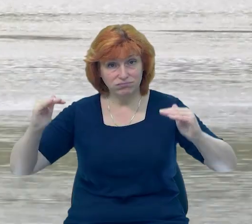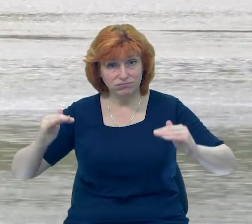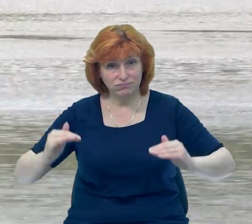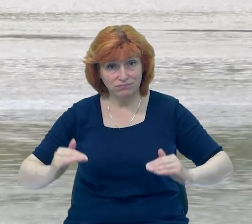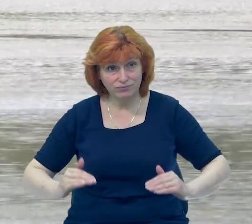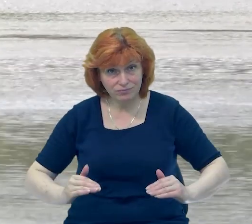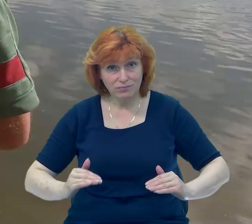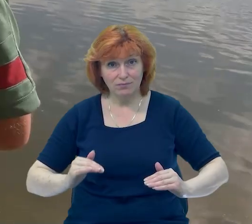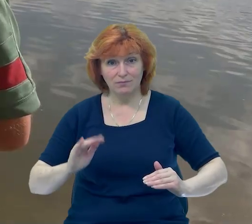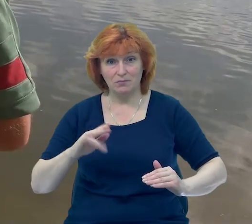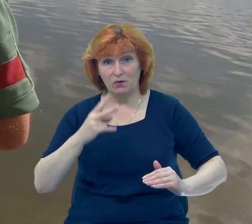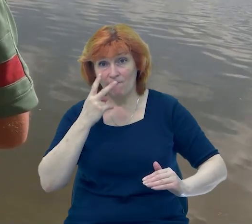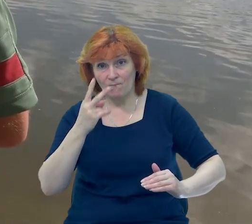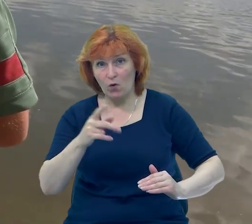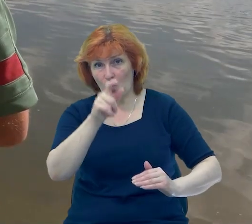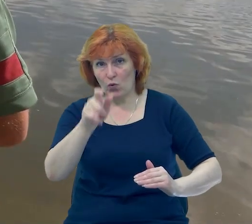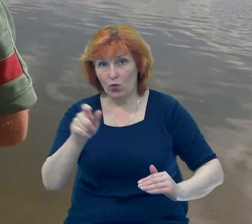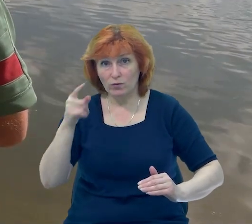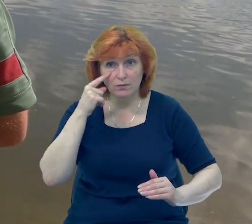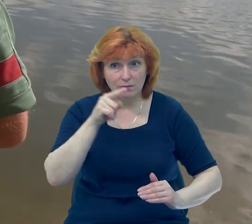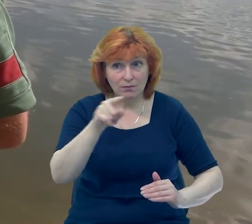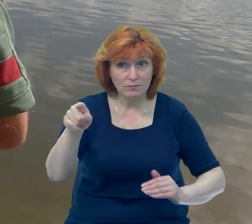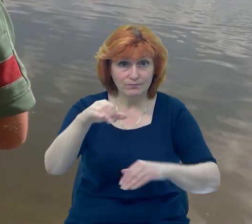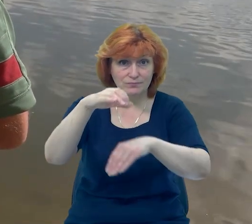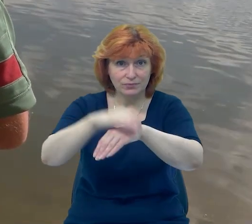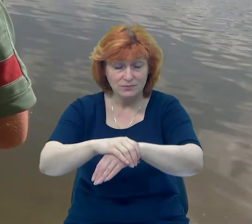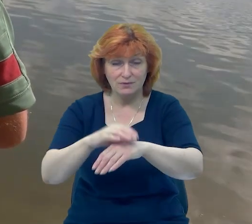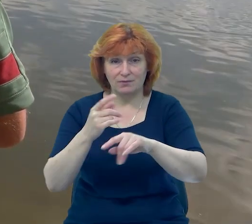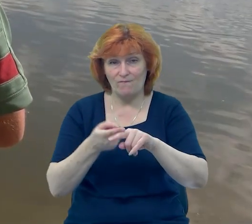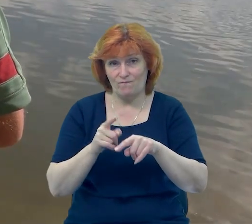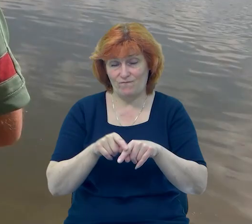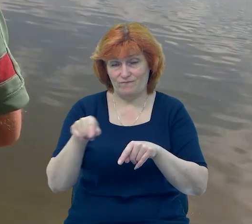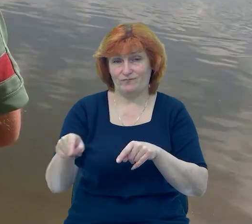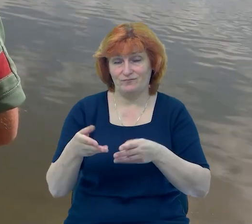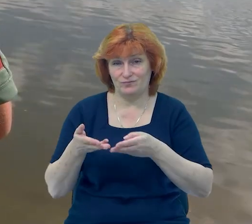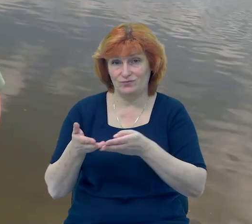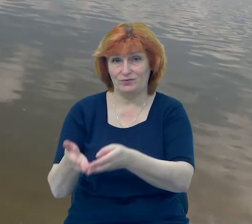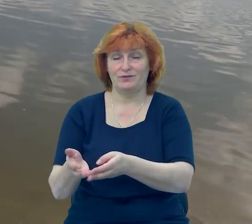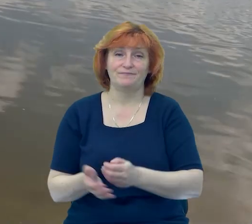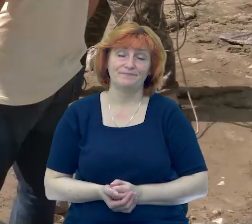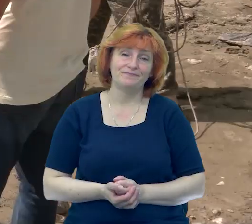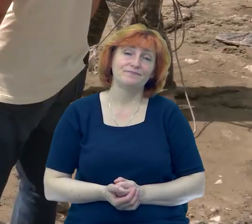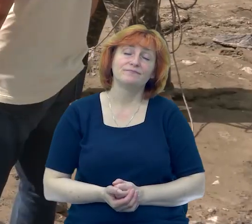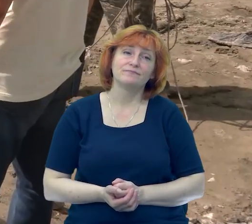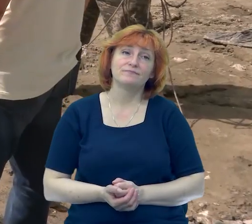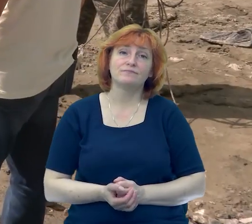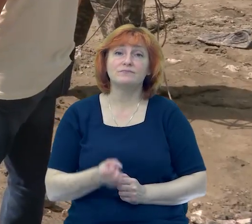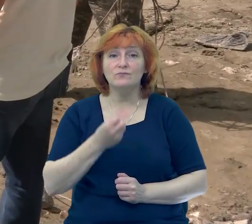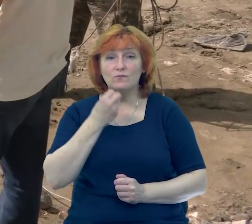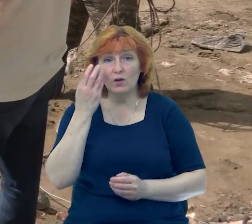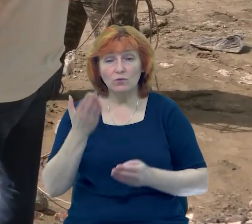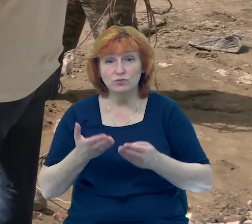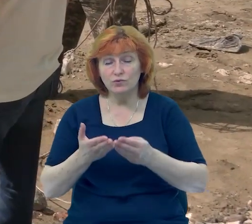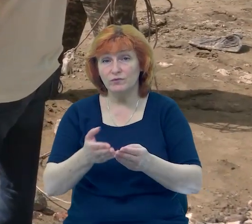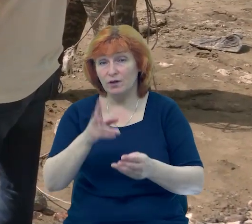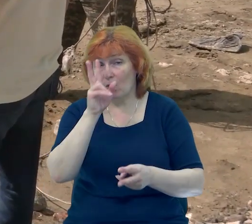І тоді люди її знайшли, я її ніс зустрічав із води, підкручую. Коли човна настало,